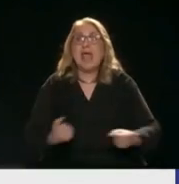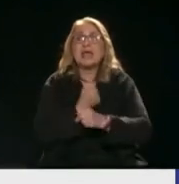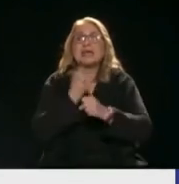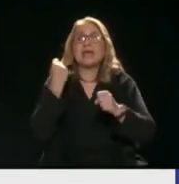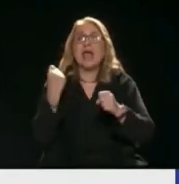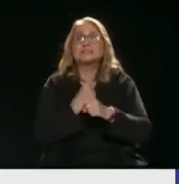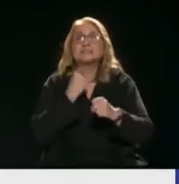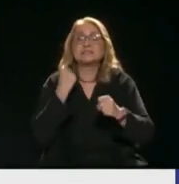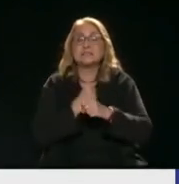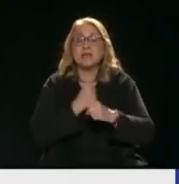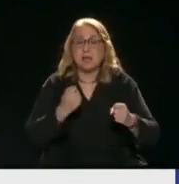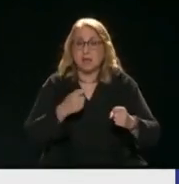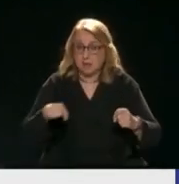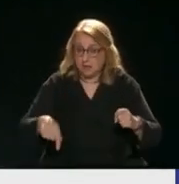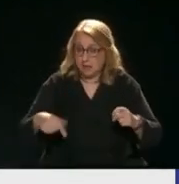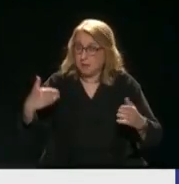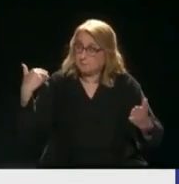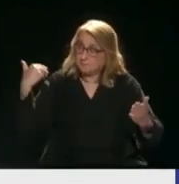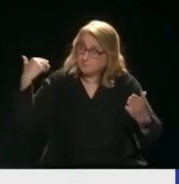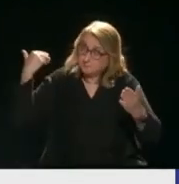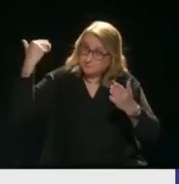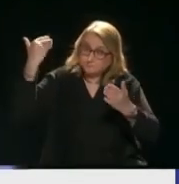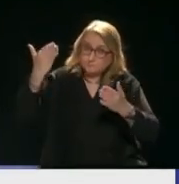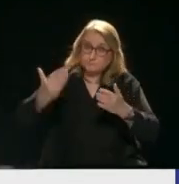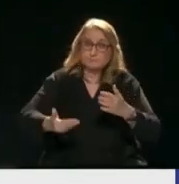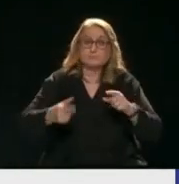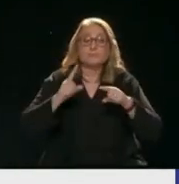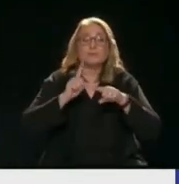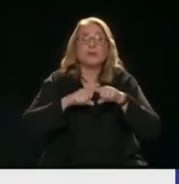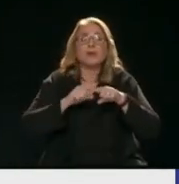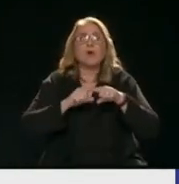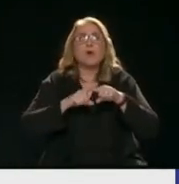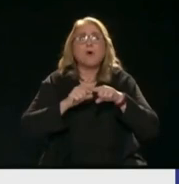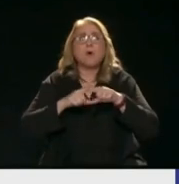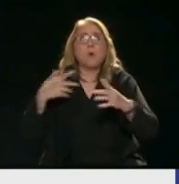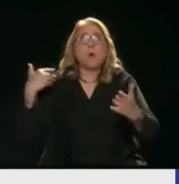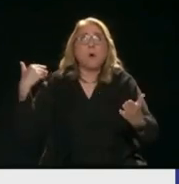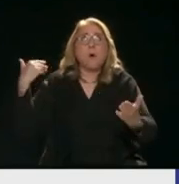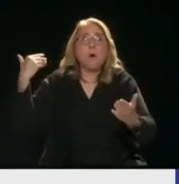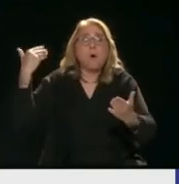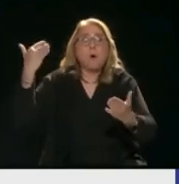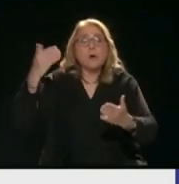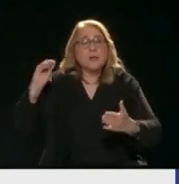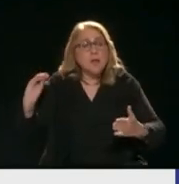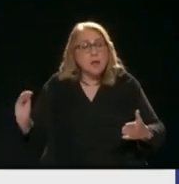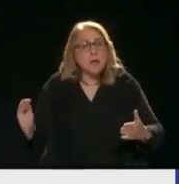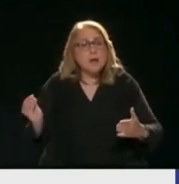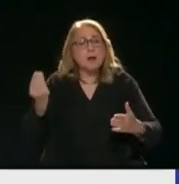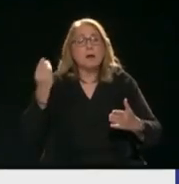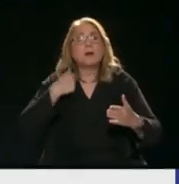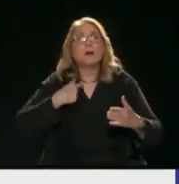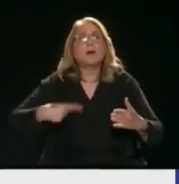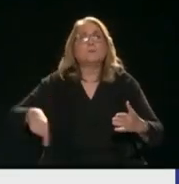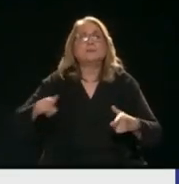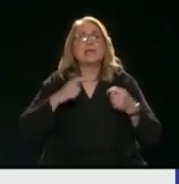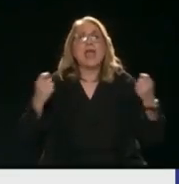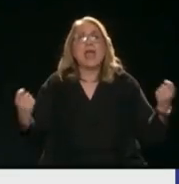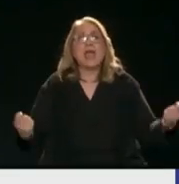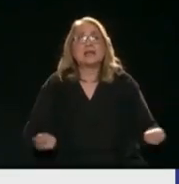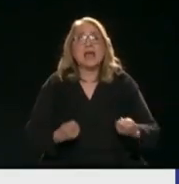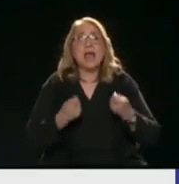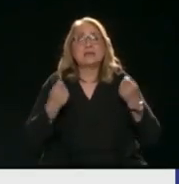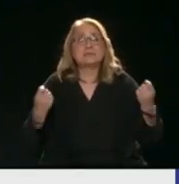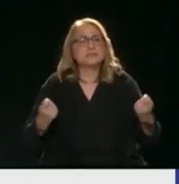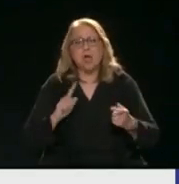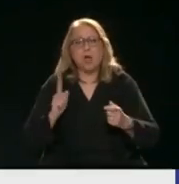δημιουργία Και όχι μόνο σε αυτό το πλαγή Αλλά στην κοσμοθέασή μας Είμαστε εργασία Έχουμε εργασία Δεν έχουμε